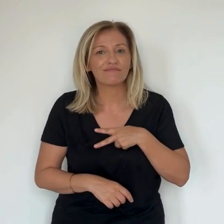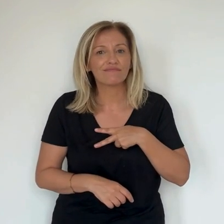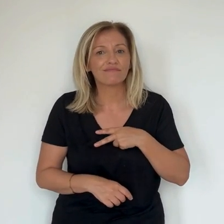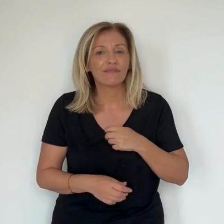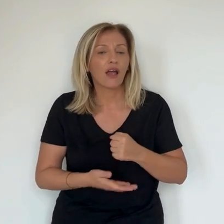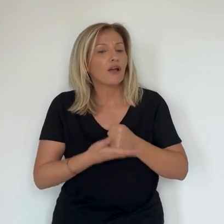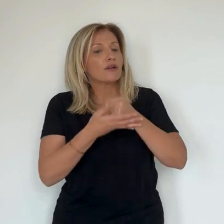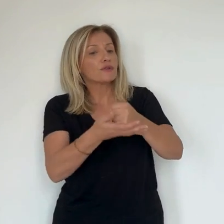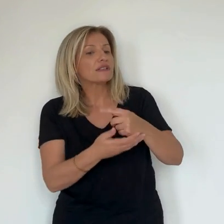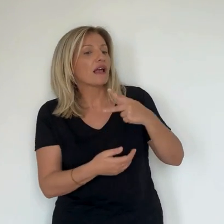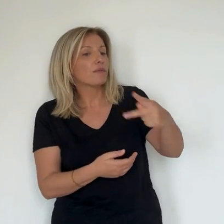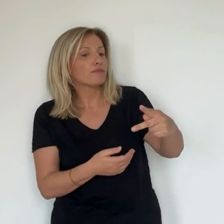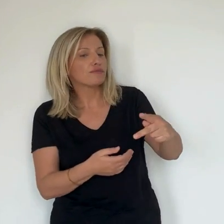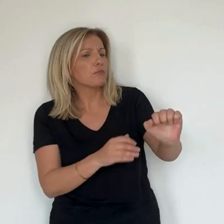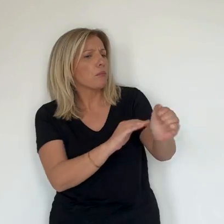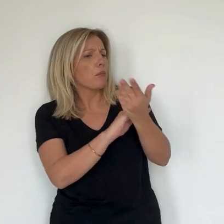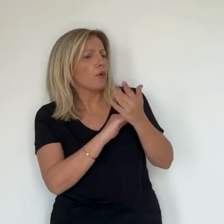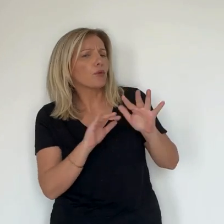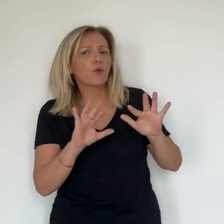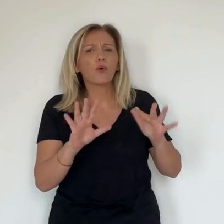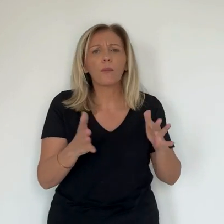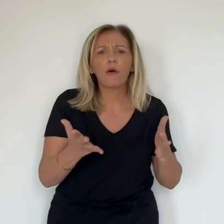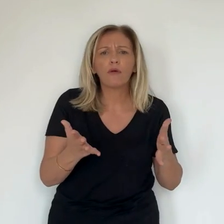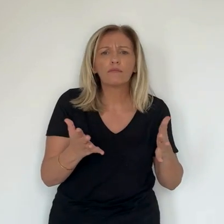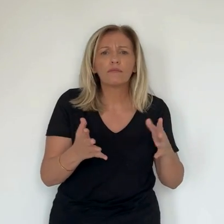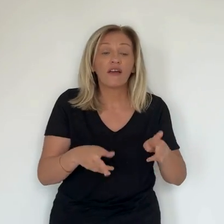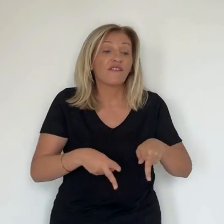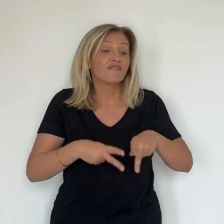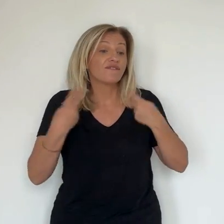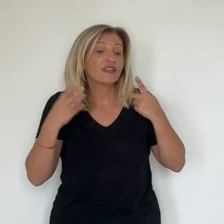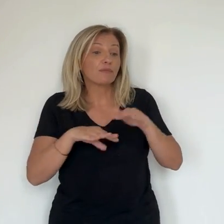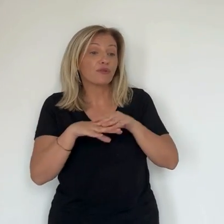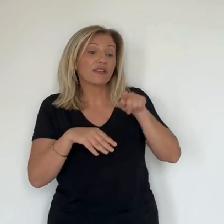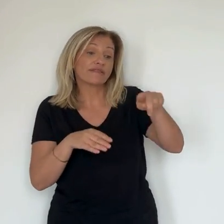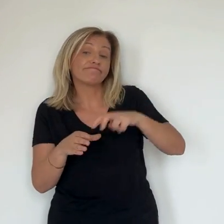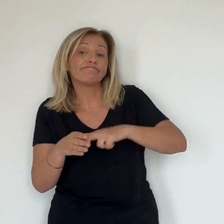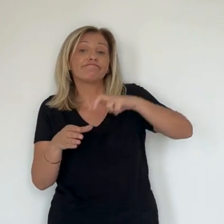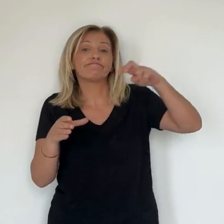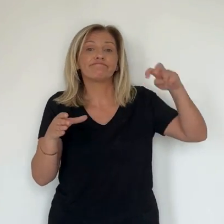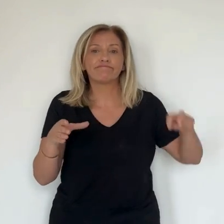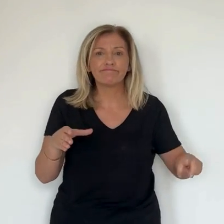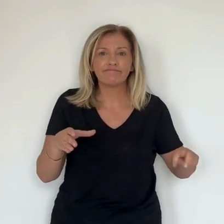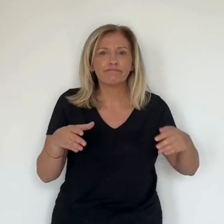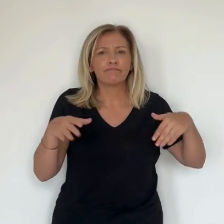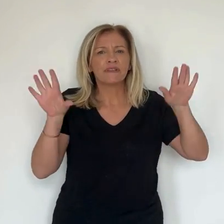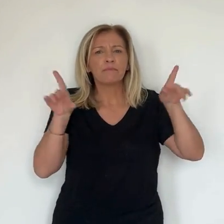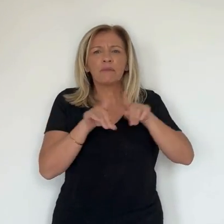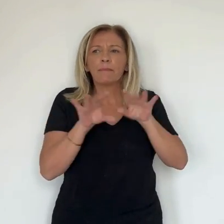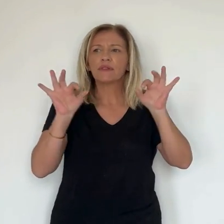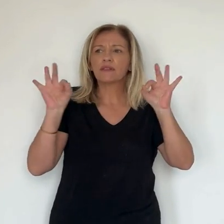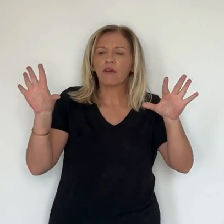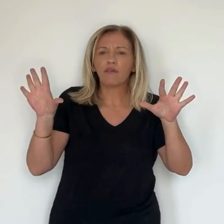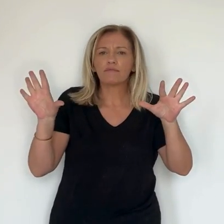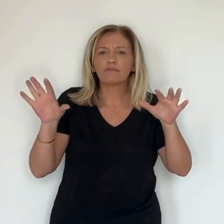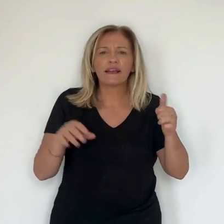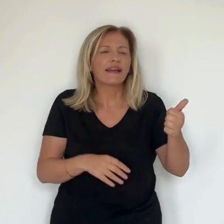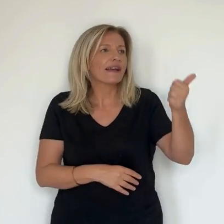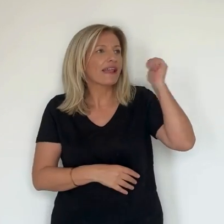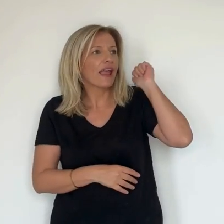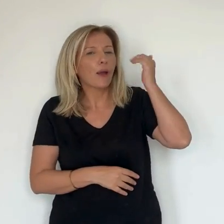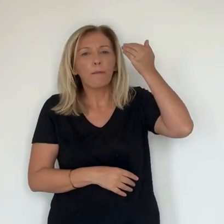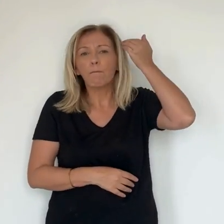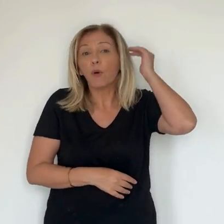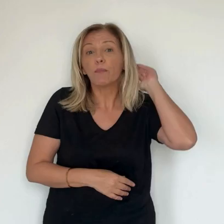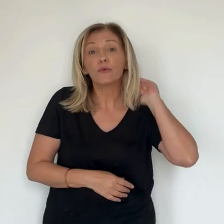soutien, en curiosité aussi et en respect. – Un soutien qui va prendre quelle forme ? Vous êtes en retrait de la vie politique, mais en même temps vous avez,